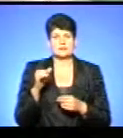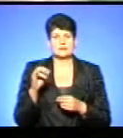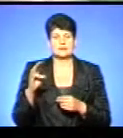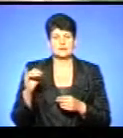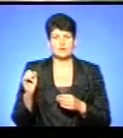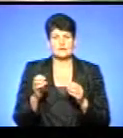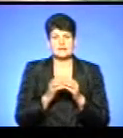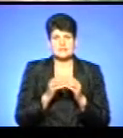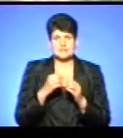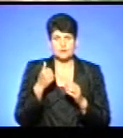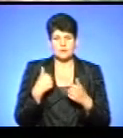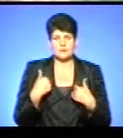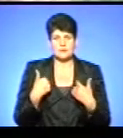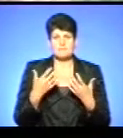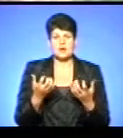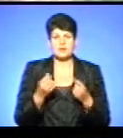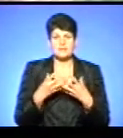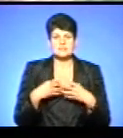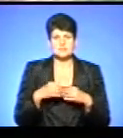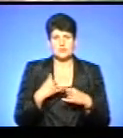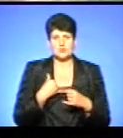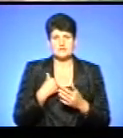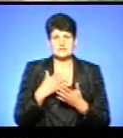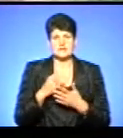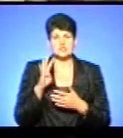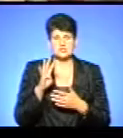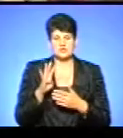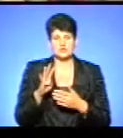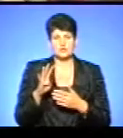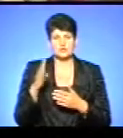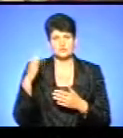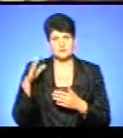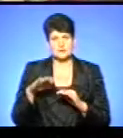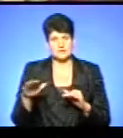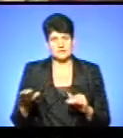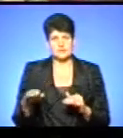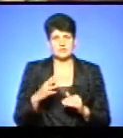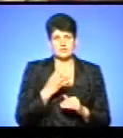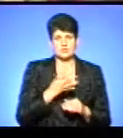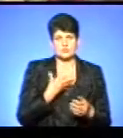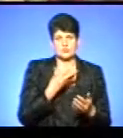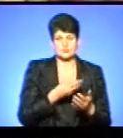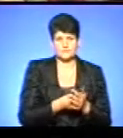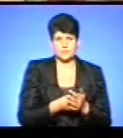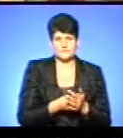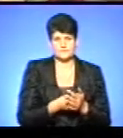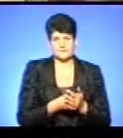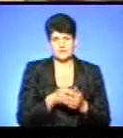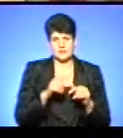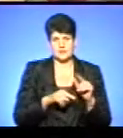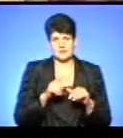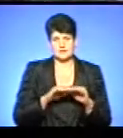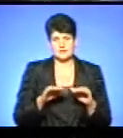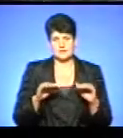Десять років ми вже як прийомна сім'я. У нас є четверо прийомних дітей було і четверо своїх, рідних.